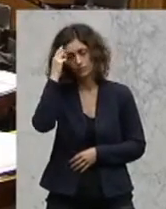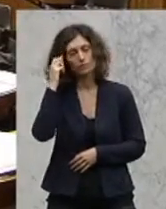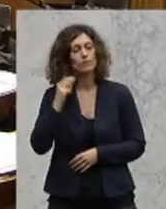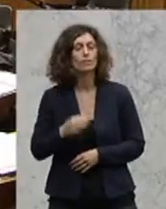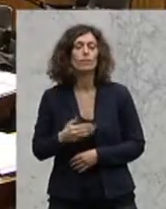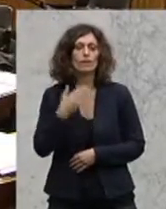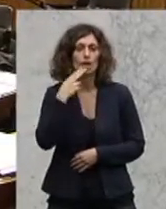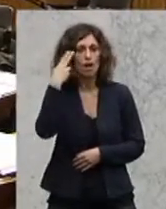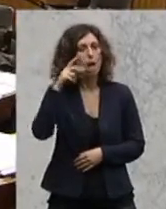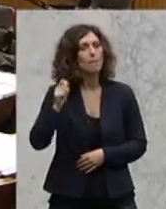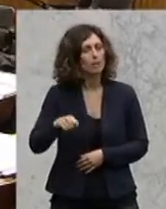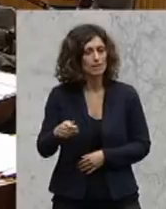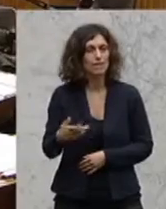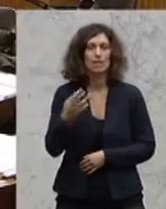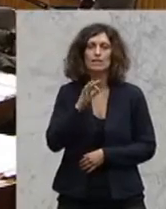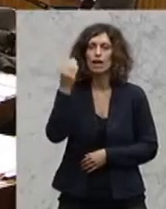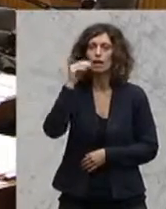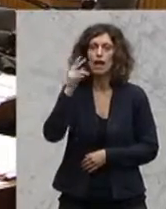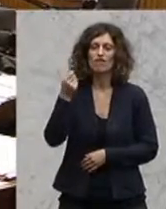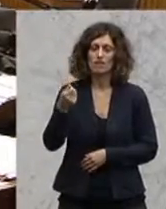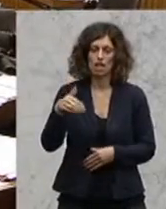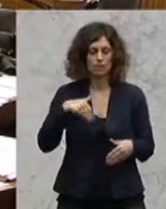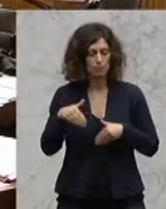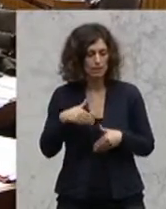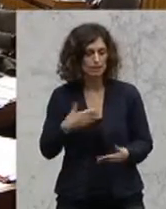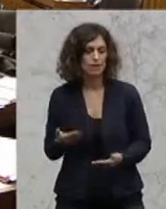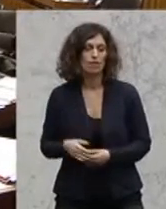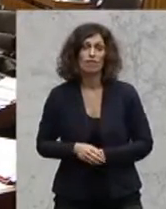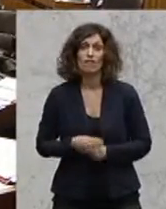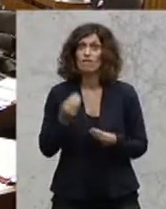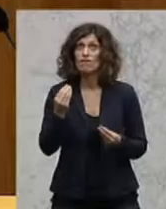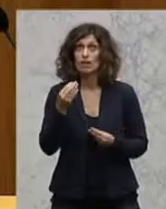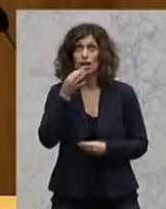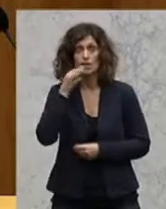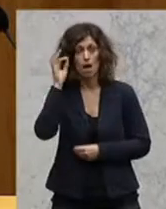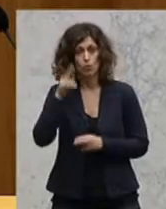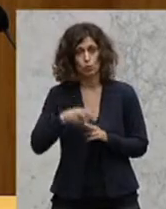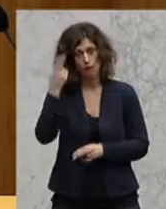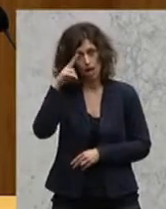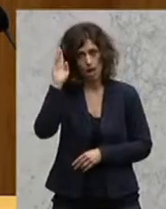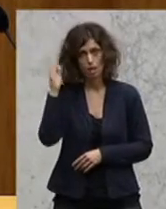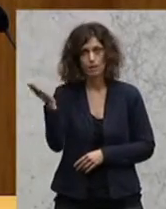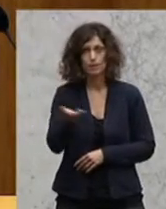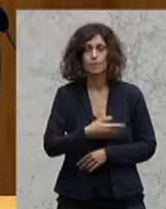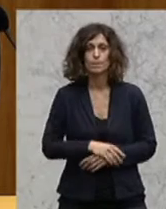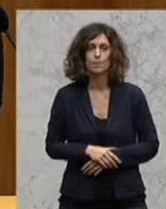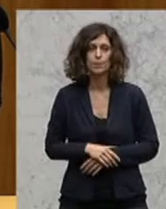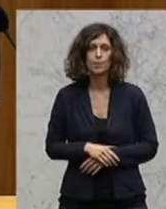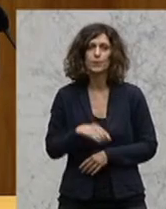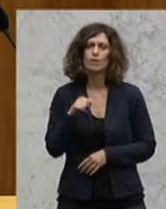Danke Herr Präsident, sehr geehrter Herr Finanzminister, werte Damen und Herren. Der